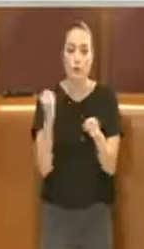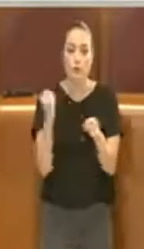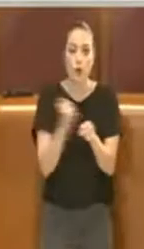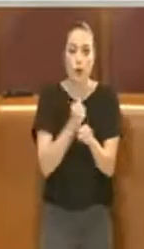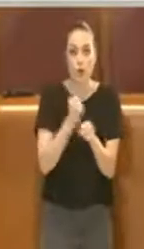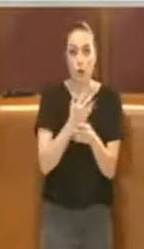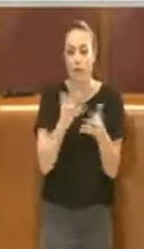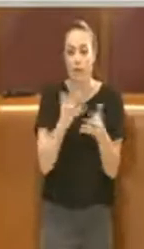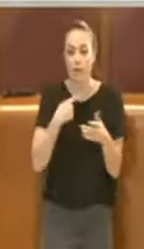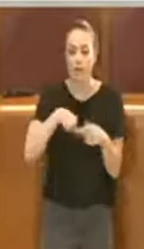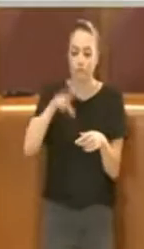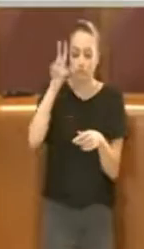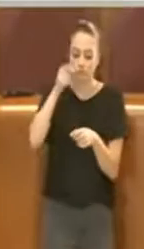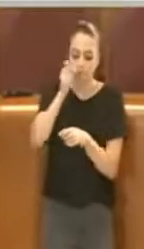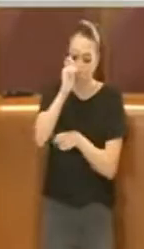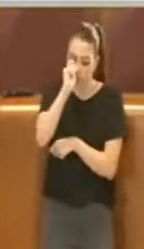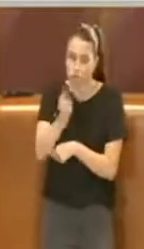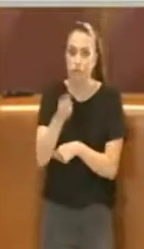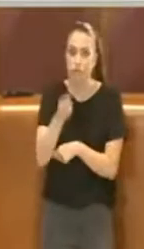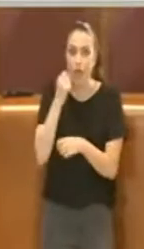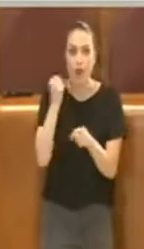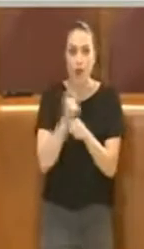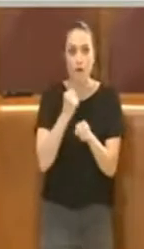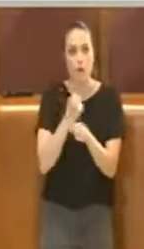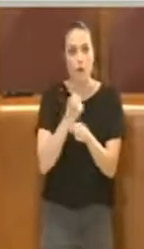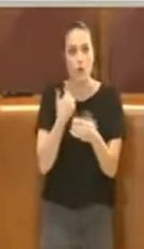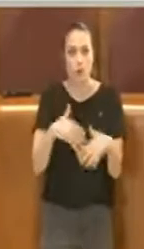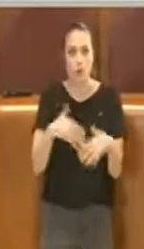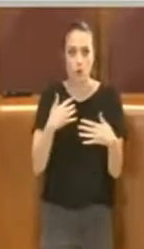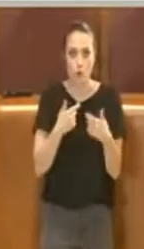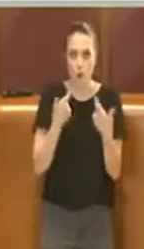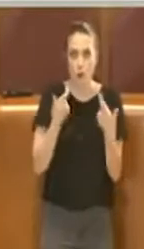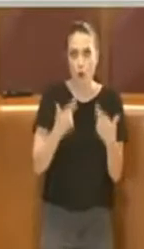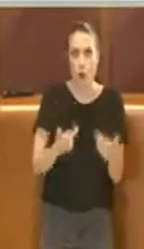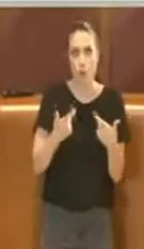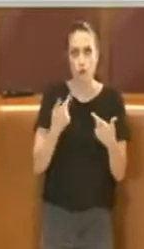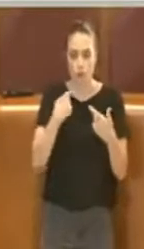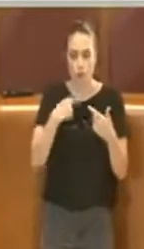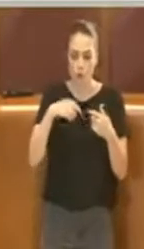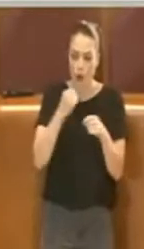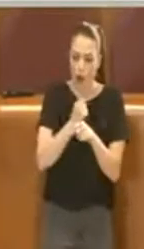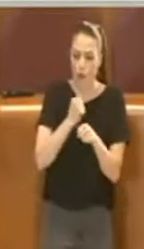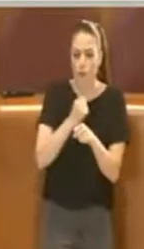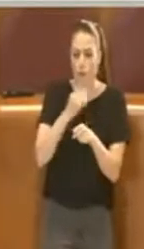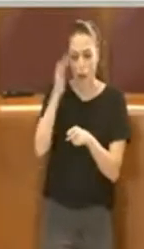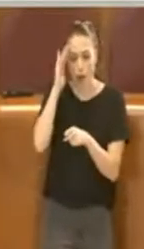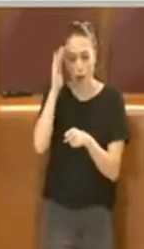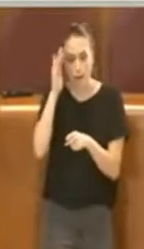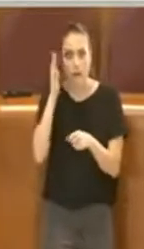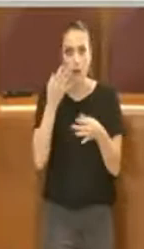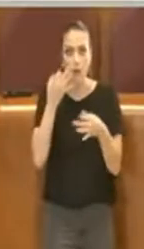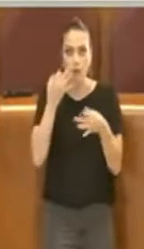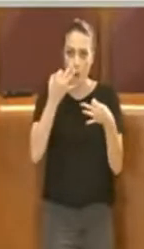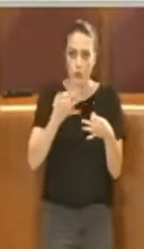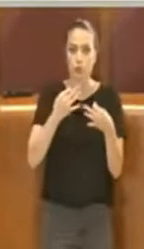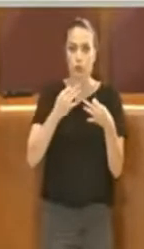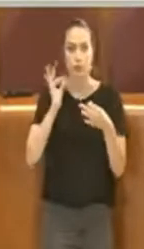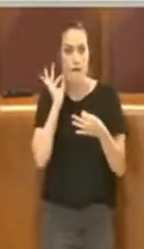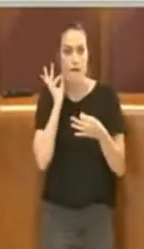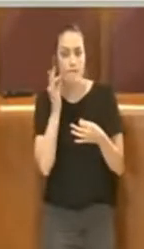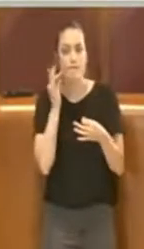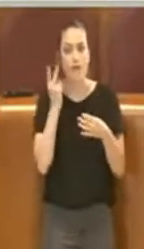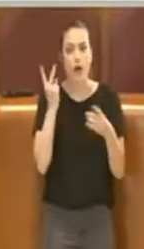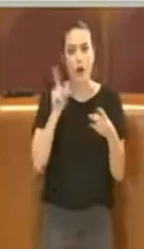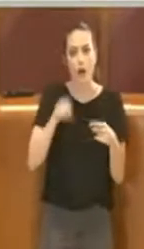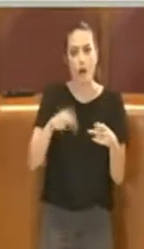fatto che riconosciamo, un lavoro estenuante anche da parte loro, un lavoro attento, un lavoro preciso, puntuale ed anche veloce da un